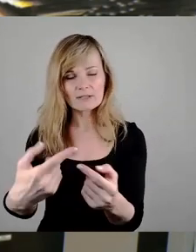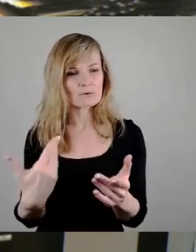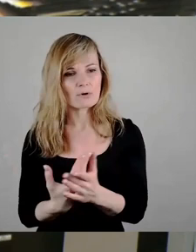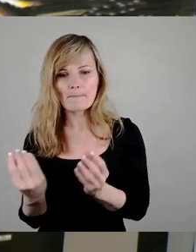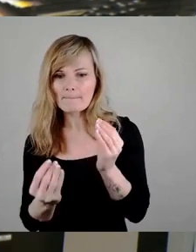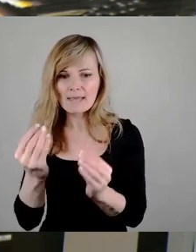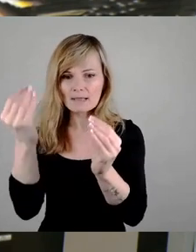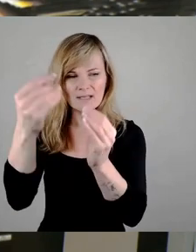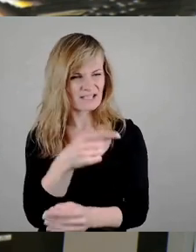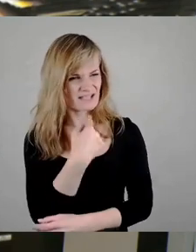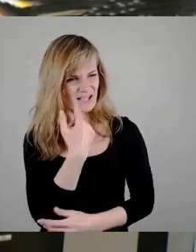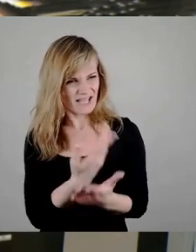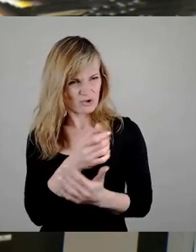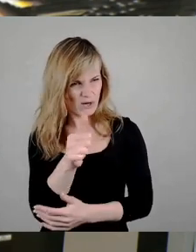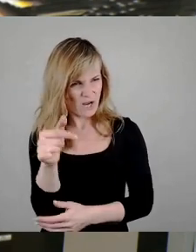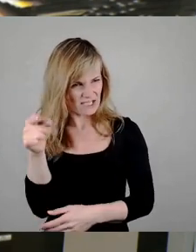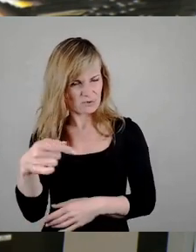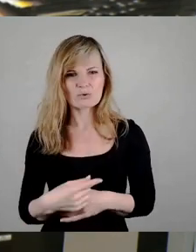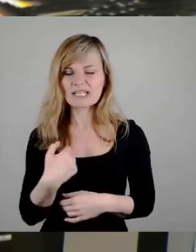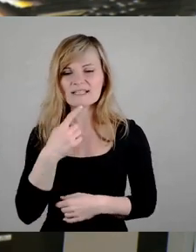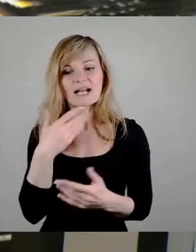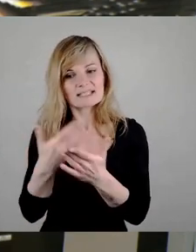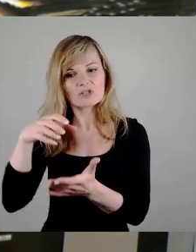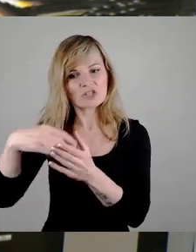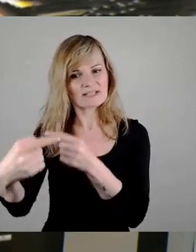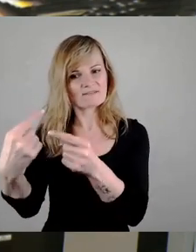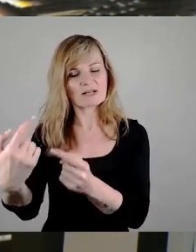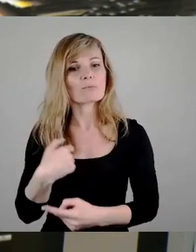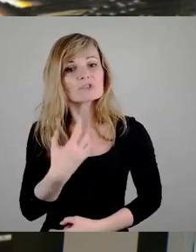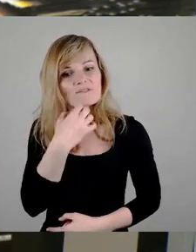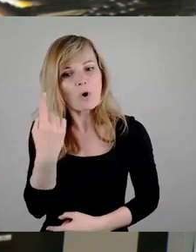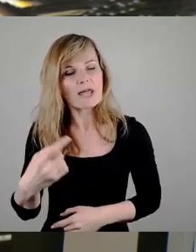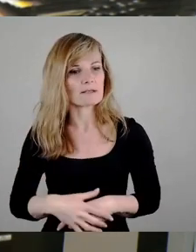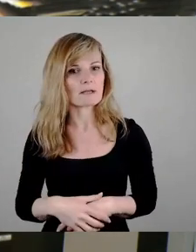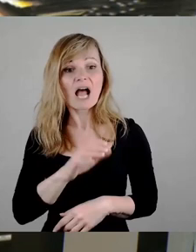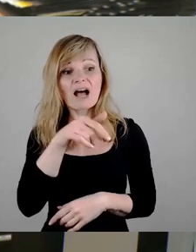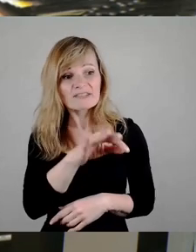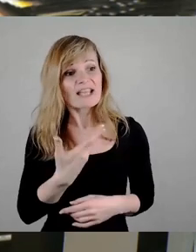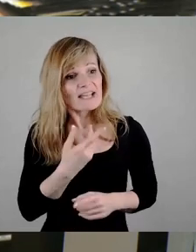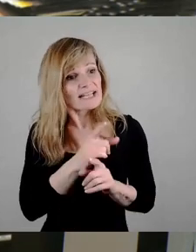Spekulation. Ich sage Ihnen, das ist Stadtentwicklung. Das muss man eben nur wollen. Die AfD will es eben nicht.